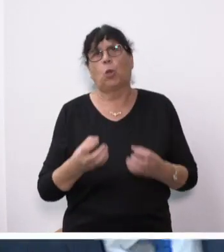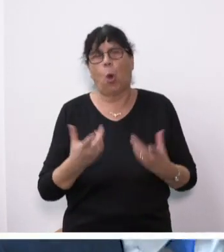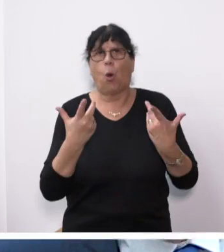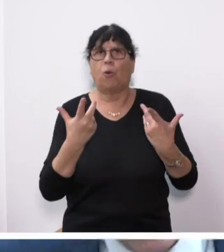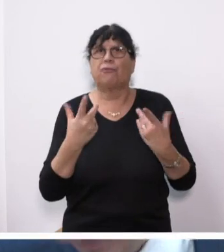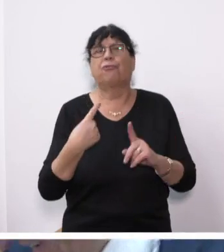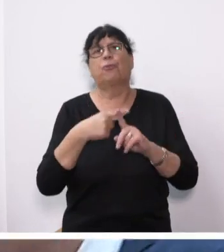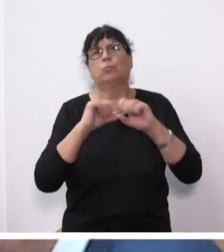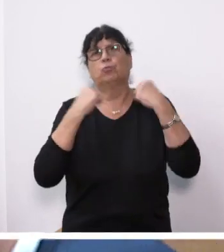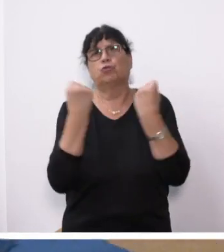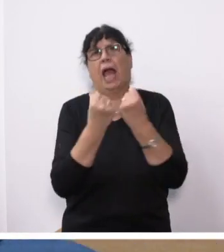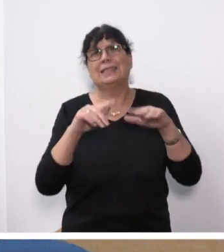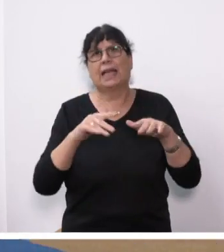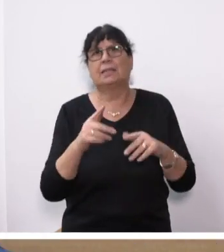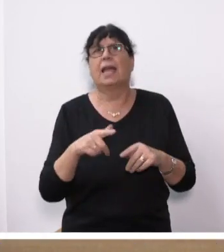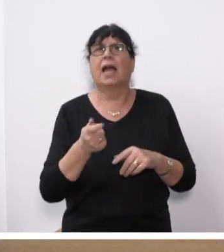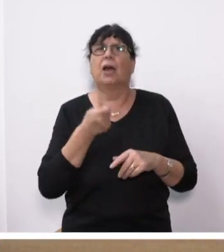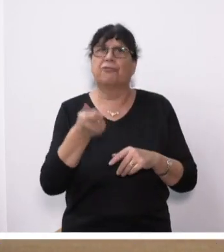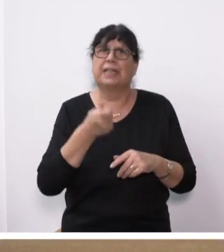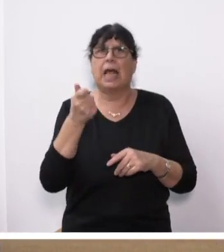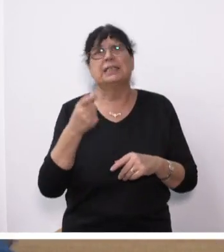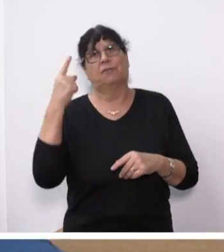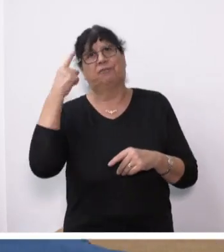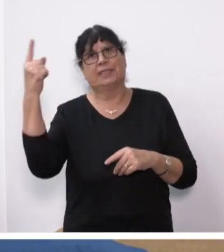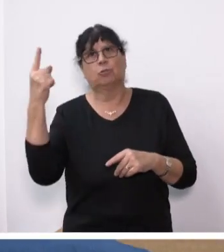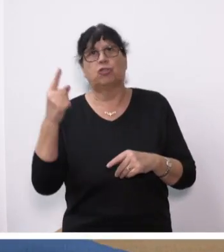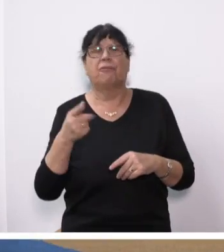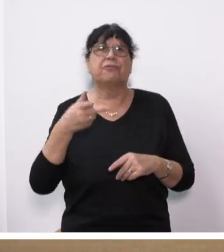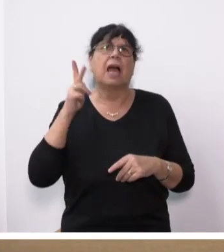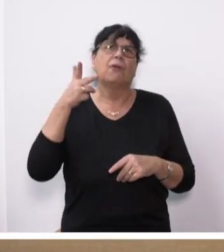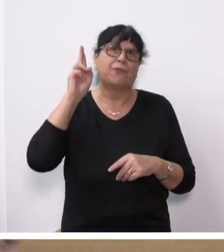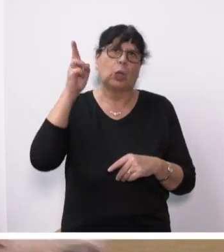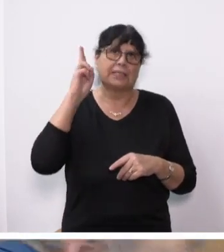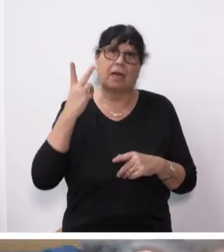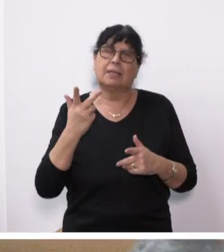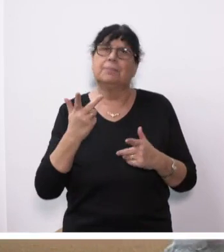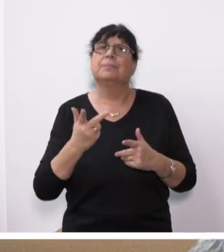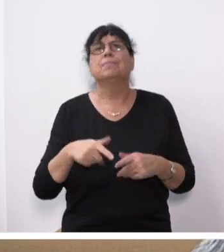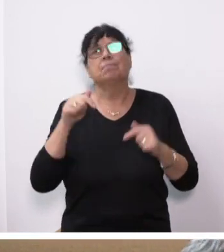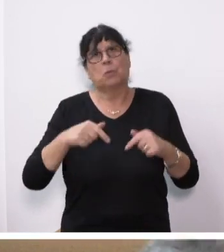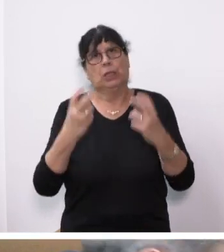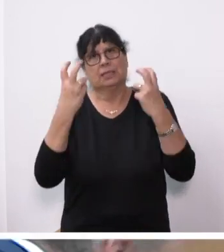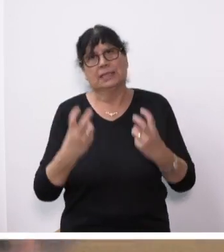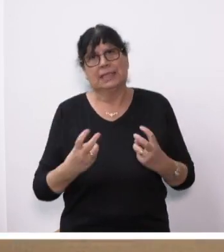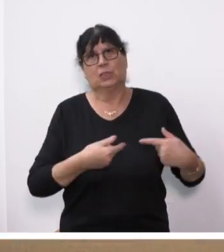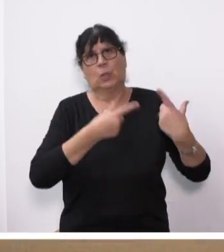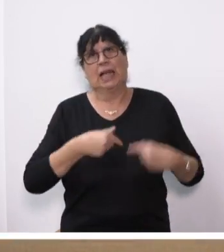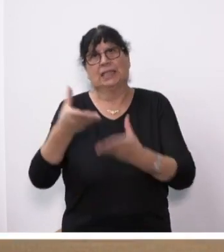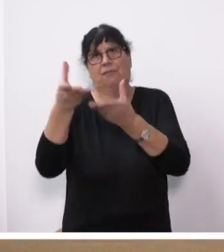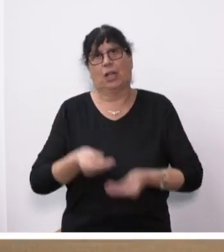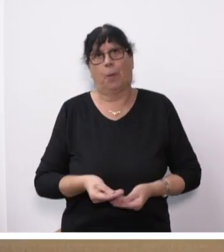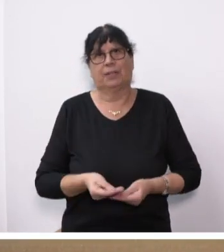Staatssekretär der Finanzen und für Wissenschaft, Herrn Wolfgang Förster, seien Sie uns heute zur Sitzung herzlich willkommen.